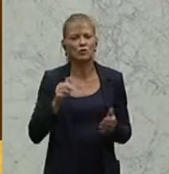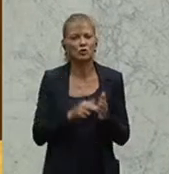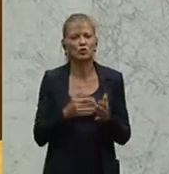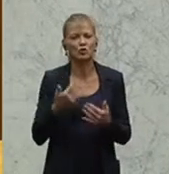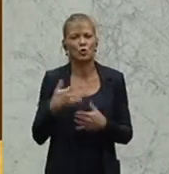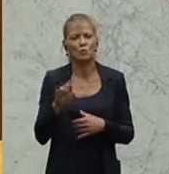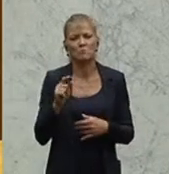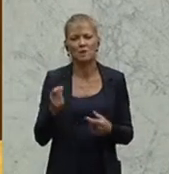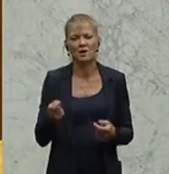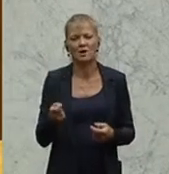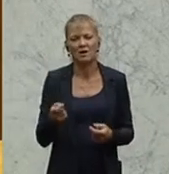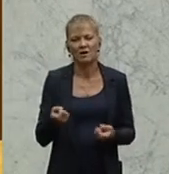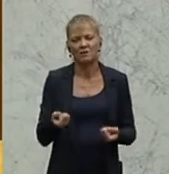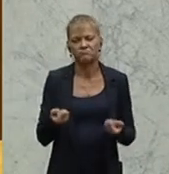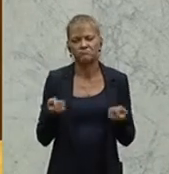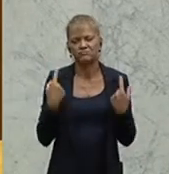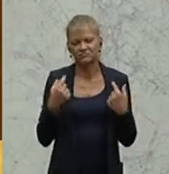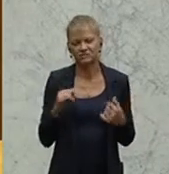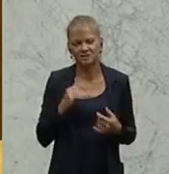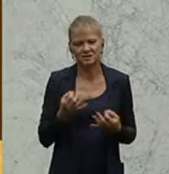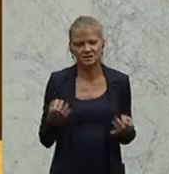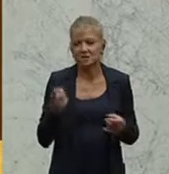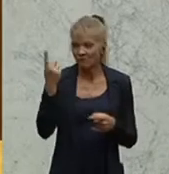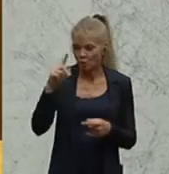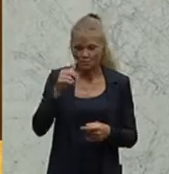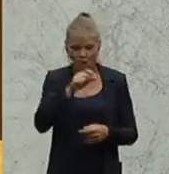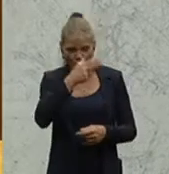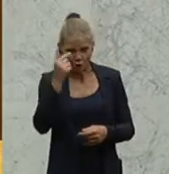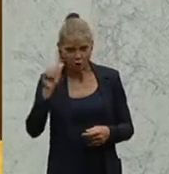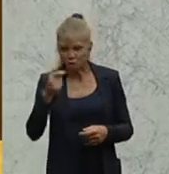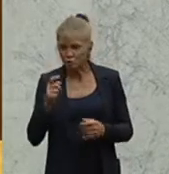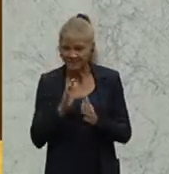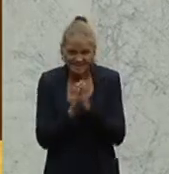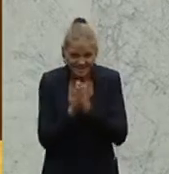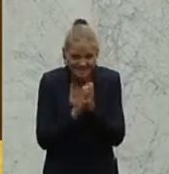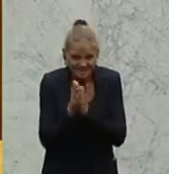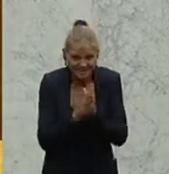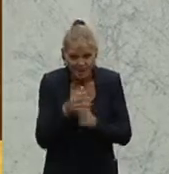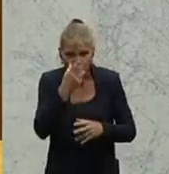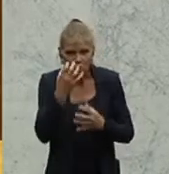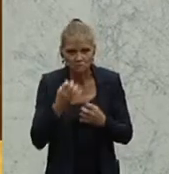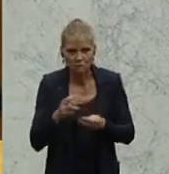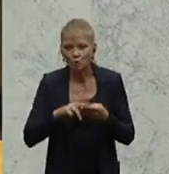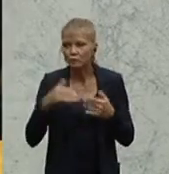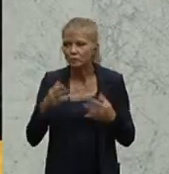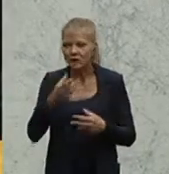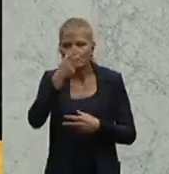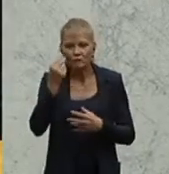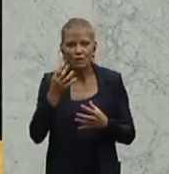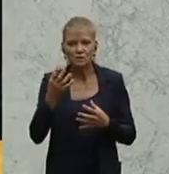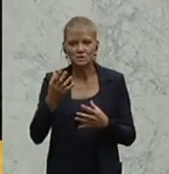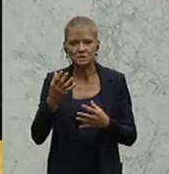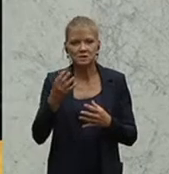engagieren sich die Leute bei einem Volksbegehren, dann engagieren sich die Leute bei einer Volksbefragung und dann kann es passieren, dass trotzdem nichts